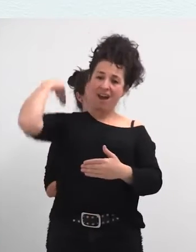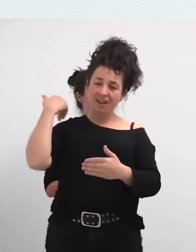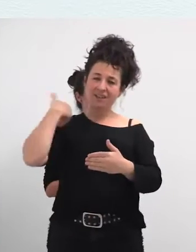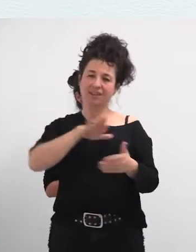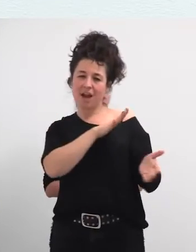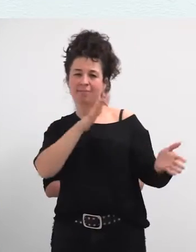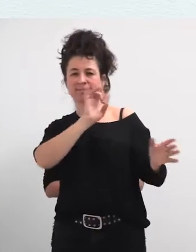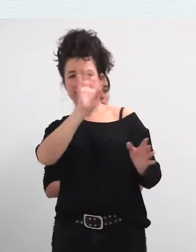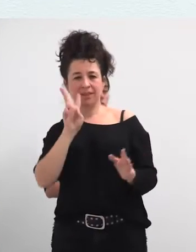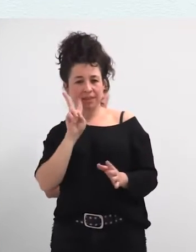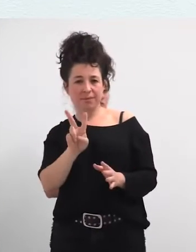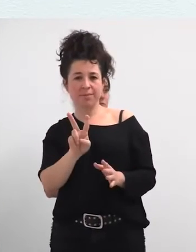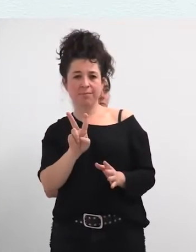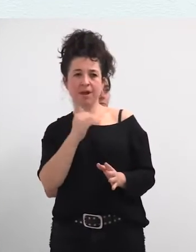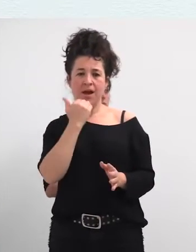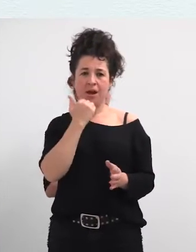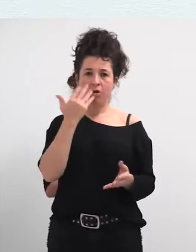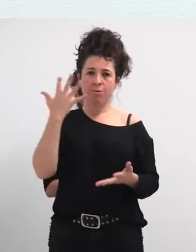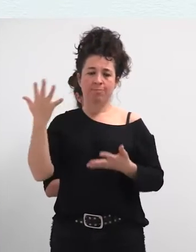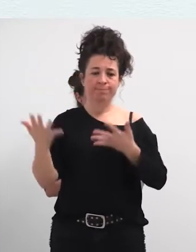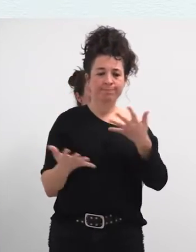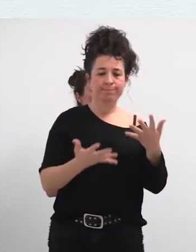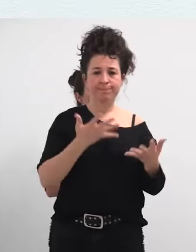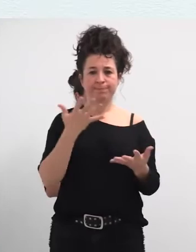joherabat bainan orduak olia hariziren alarde